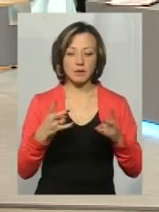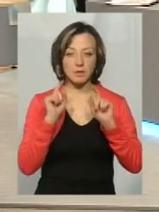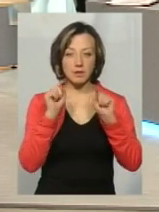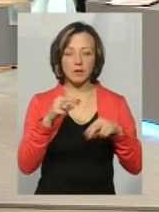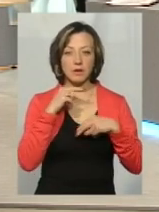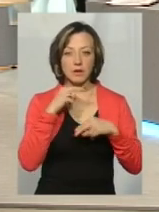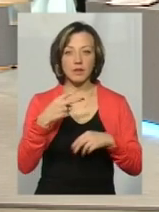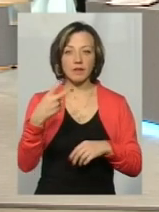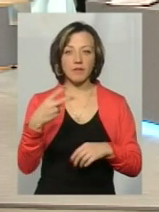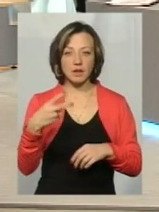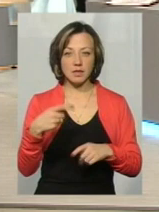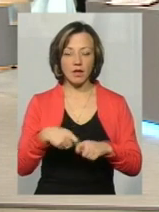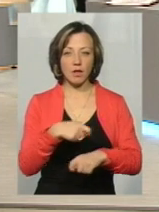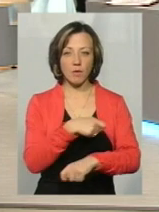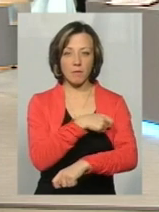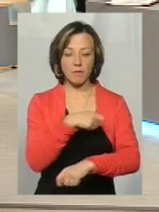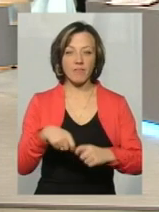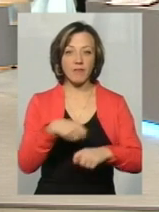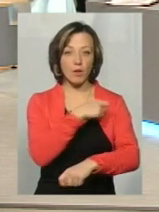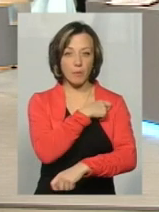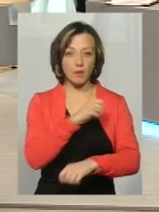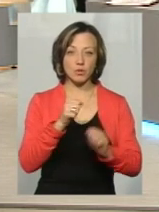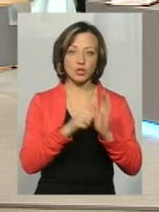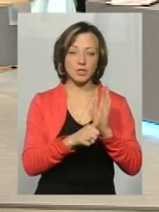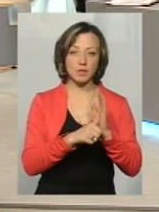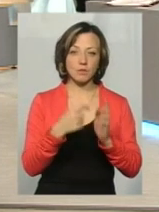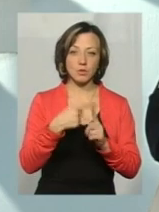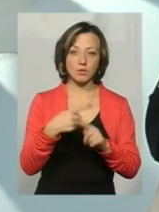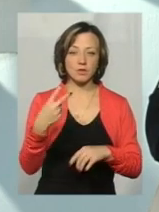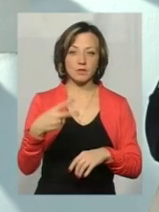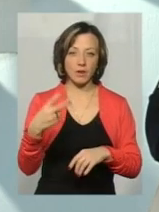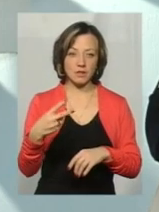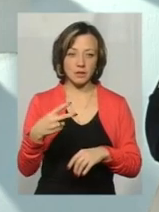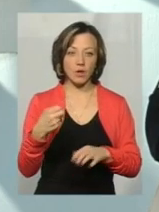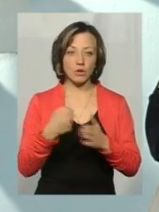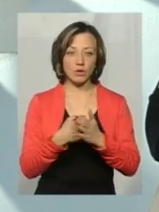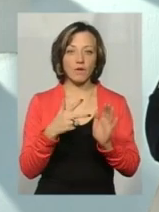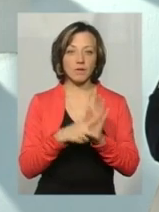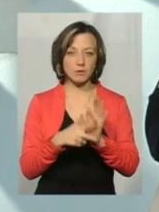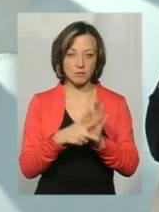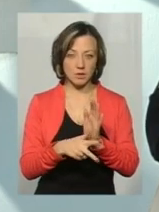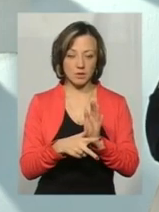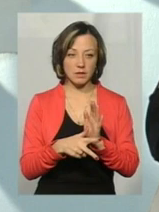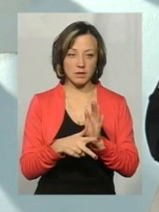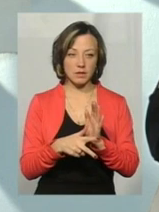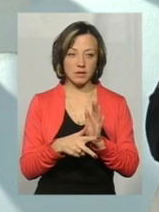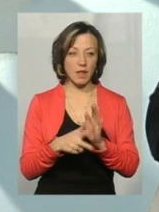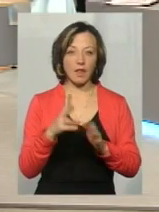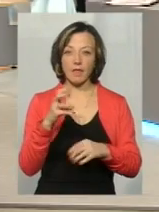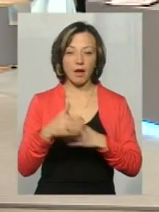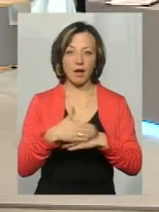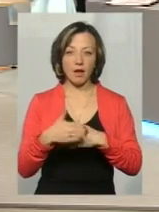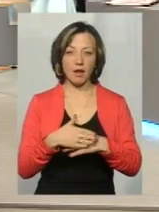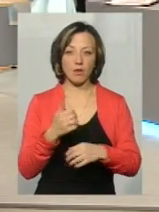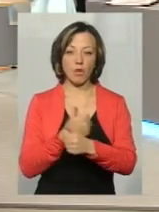що похибка 20 км є зараз, тобто, можна їхати 60 плюс 20 км. Тобто, до 80 не карається, скажімо так. карається, там